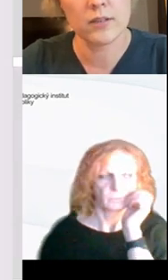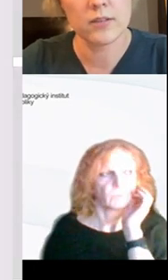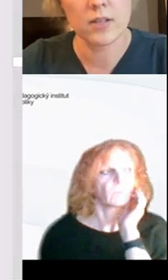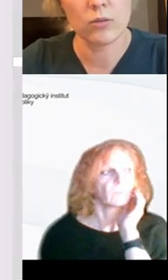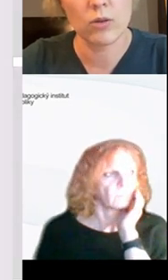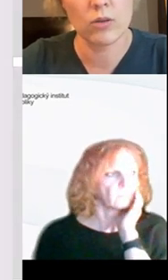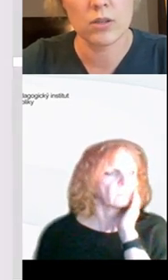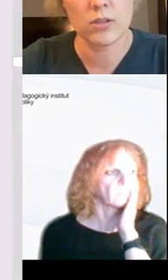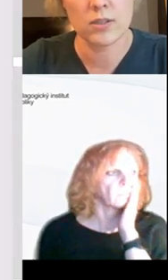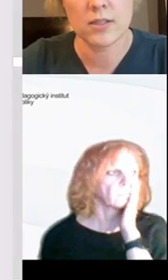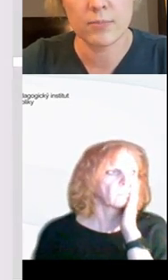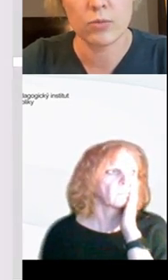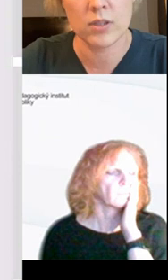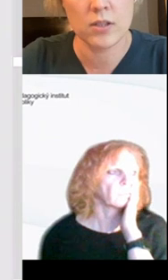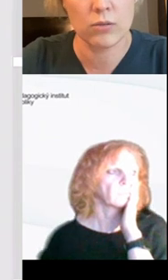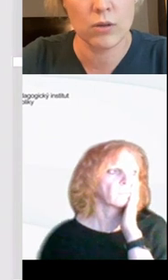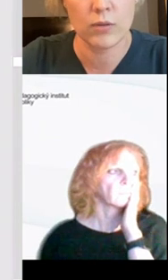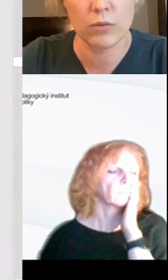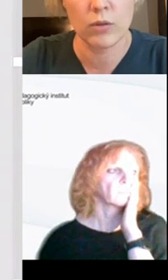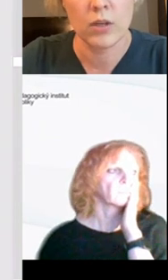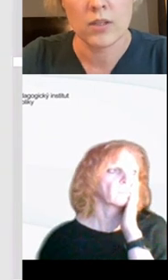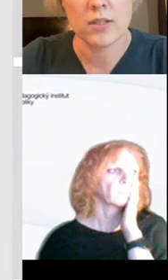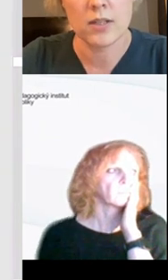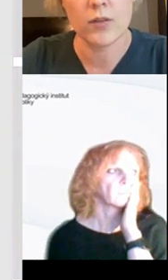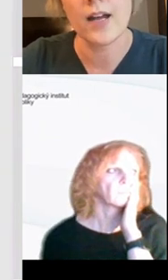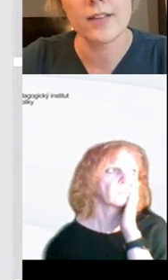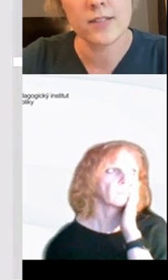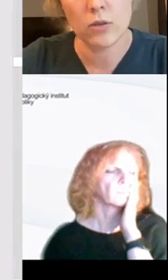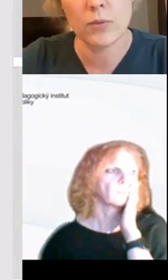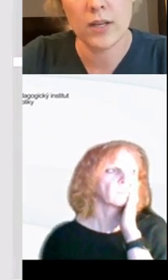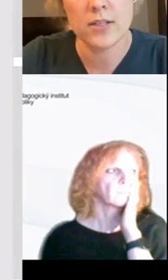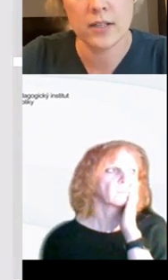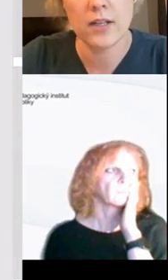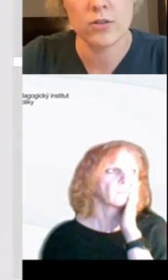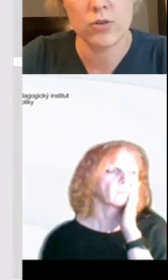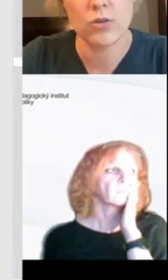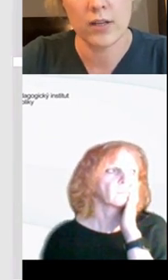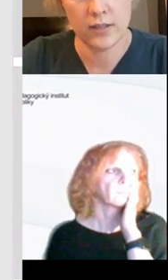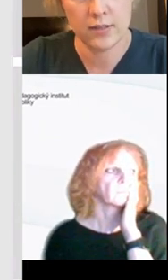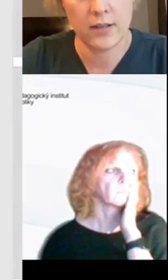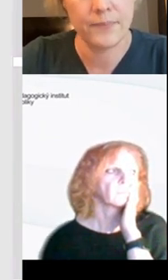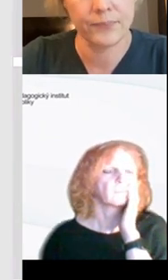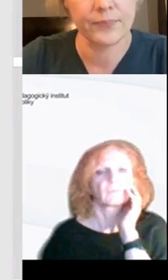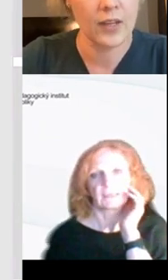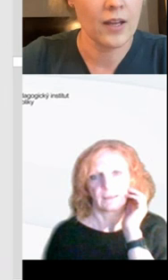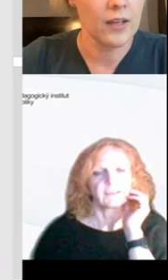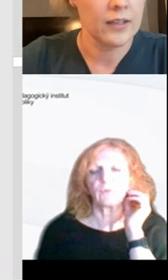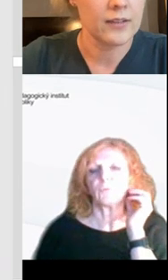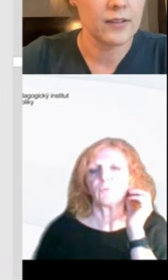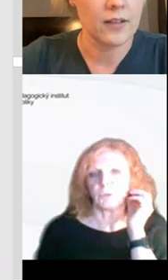nemusíte se do toho, se spokusit se do toho Wordu stylizovat a ani se to po nás na našich školách nechce.